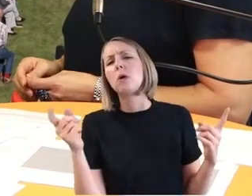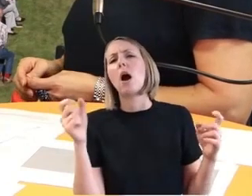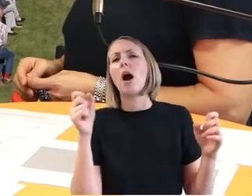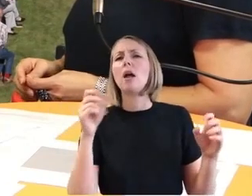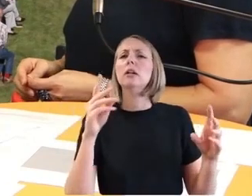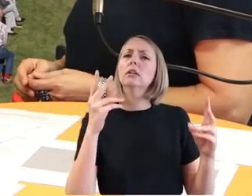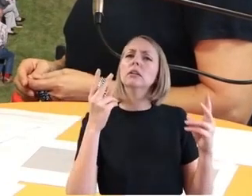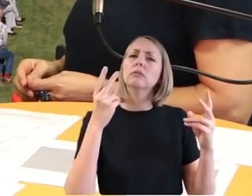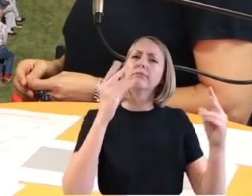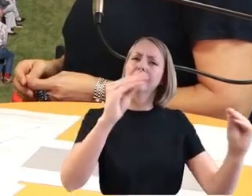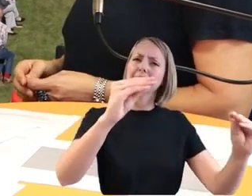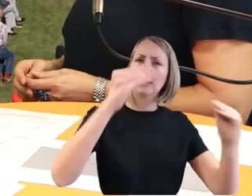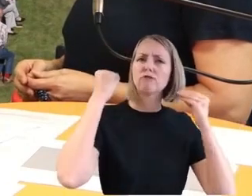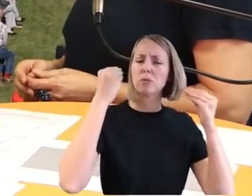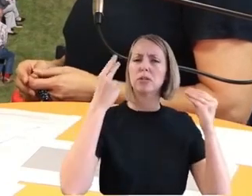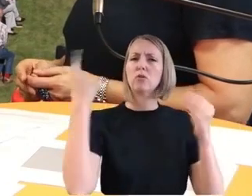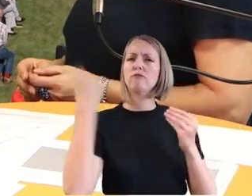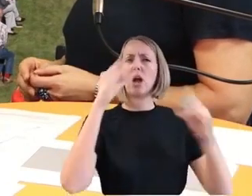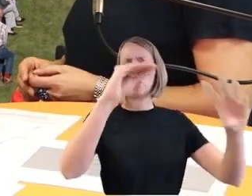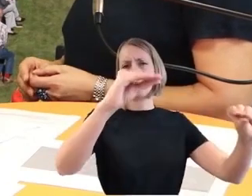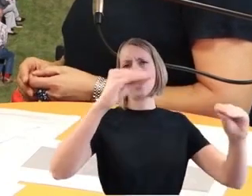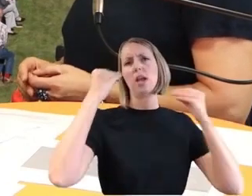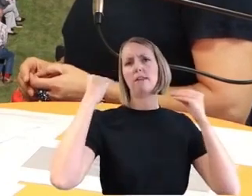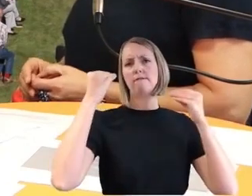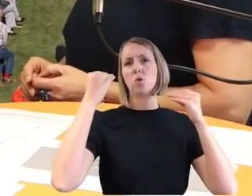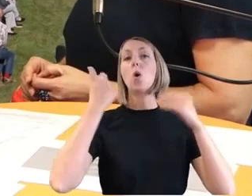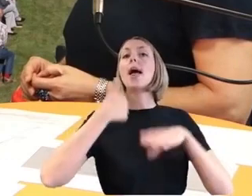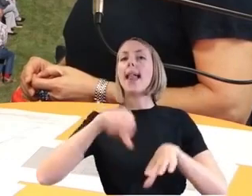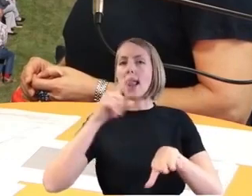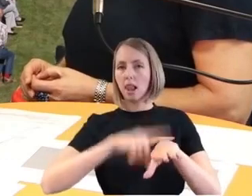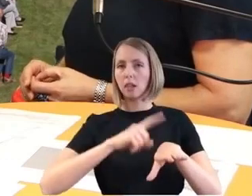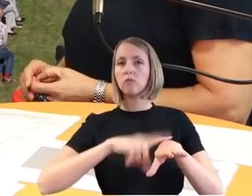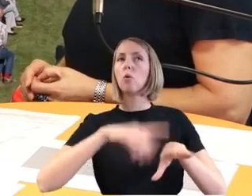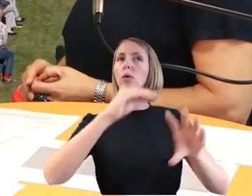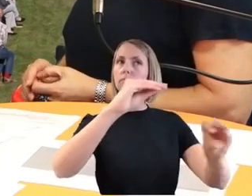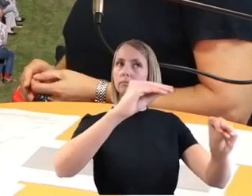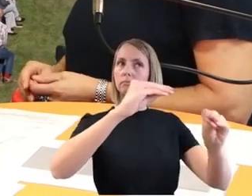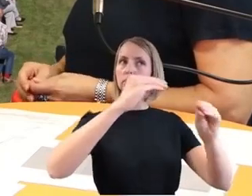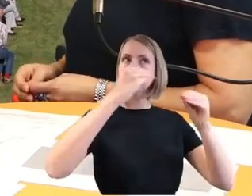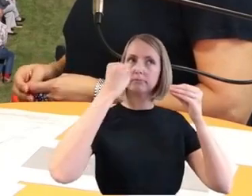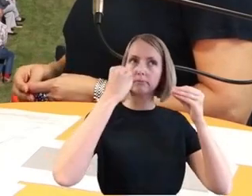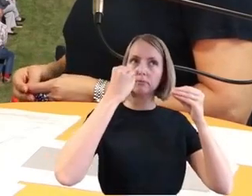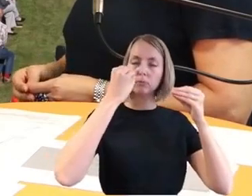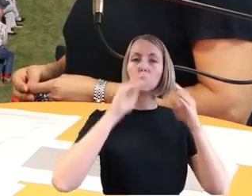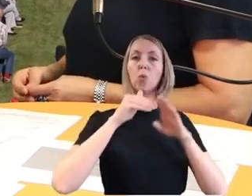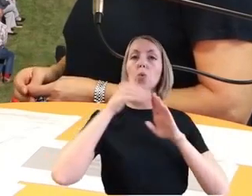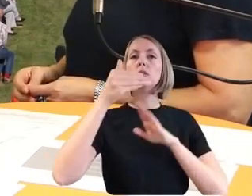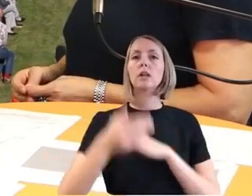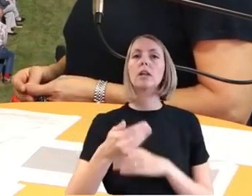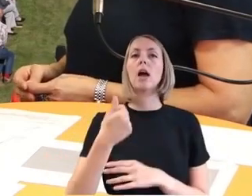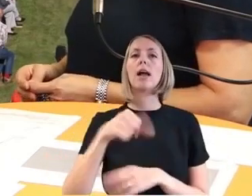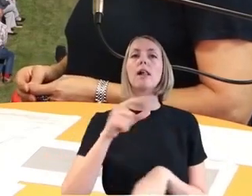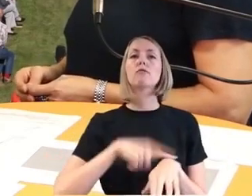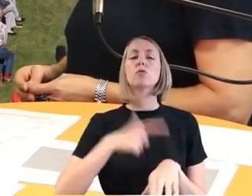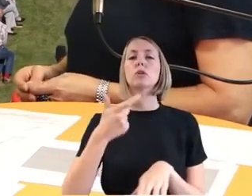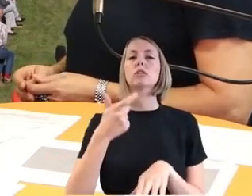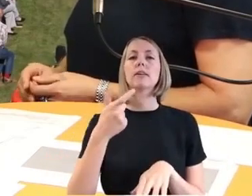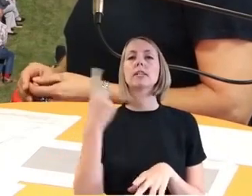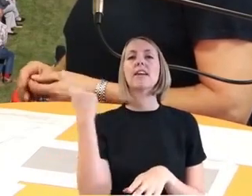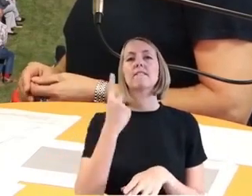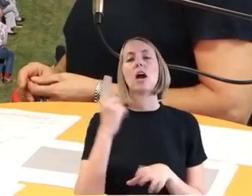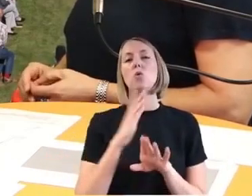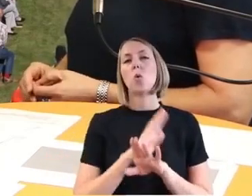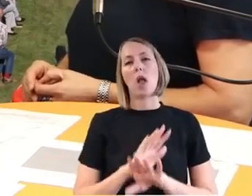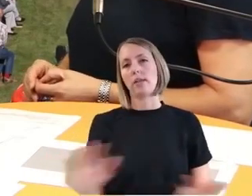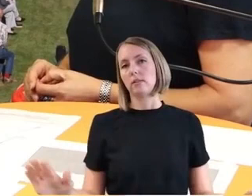Und sie erhalten die Warnung um 11 Uhr und anschließend um 11.20 Uhr erfolgt dann die Endwarnung. Also